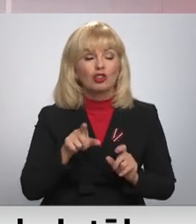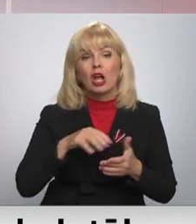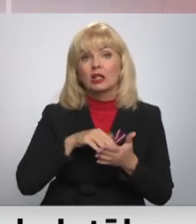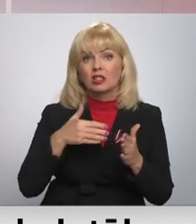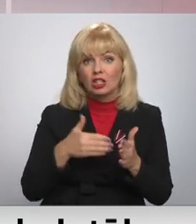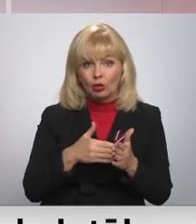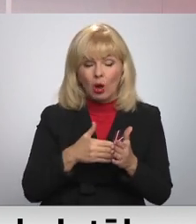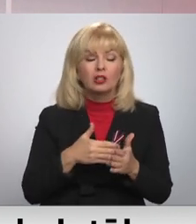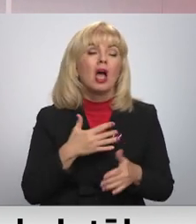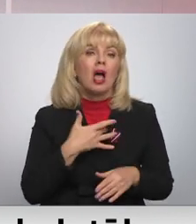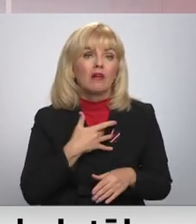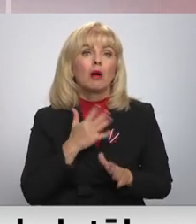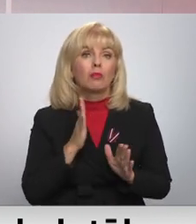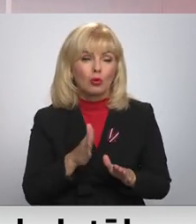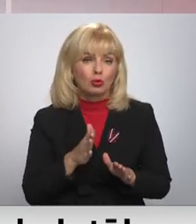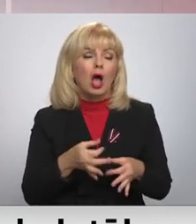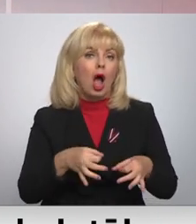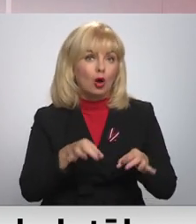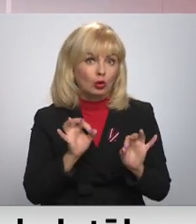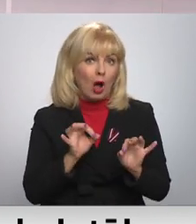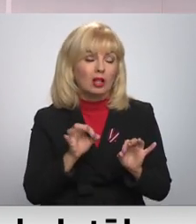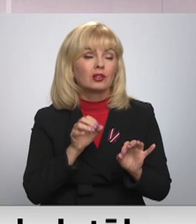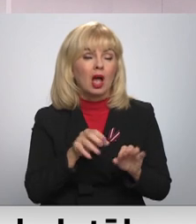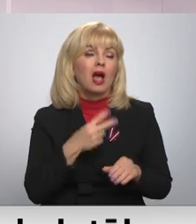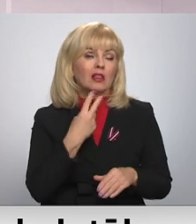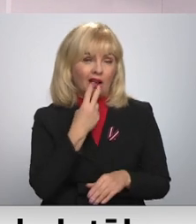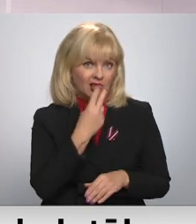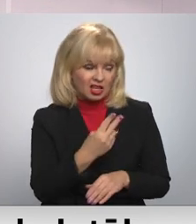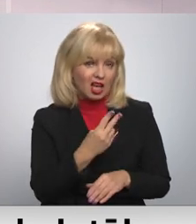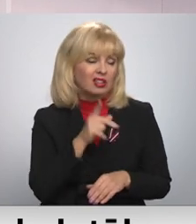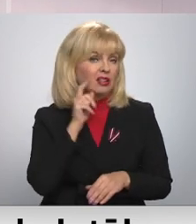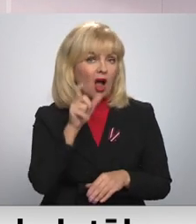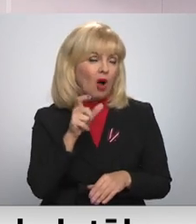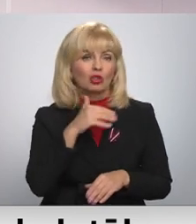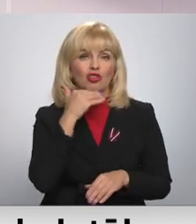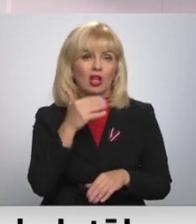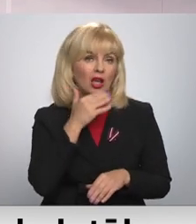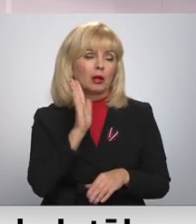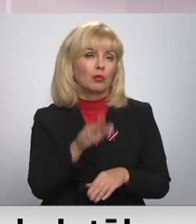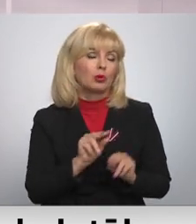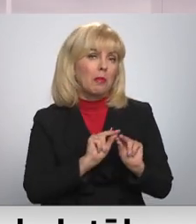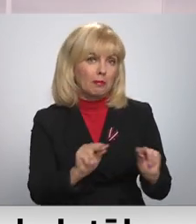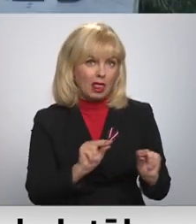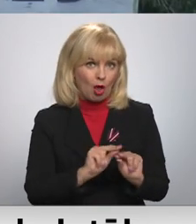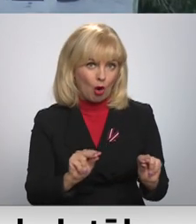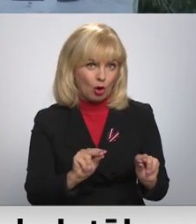situācijas visticamāk ļūsā aizvien aktuālākas, jo tendence liecinot, ka jaunieši nevēlas ļūt par pedagogiem.